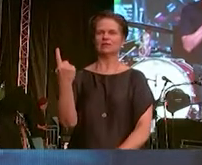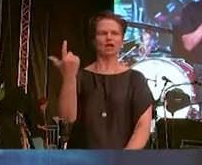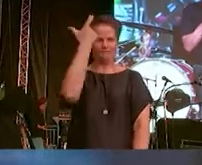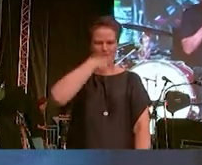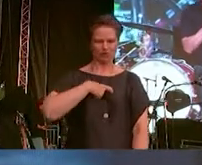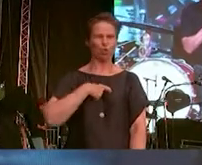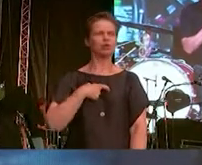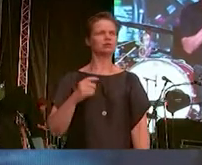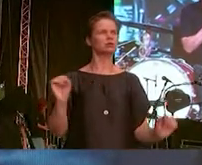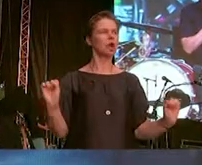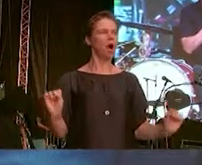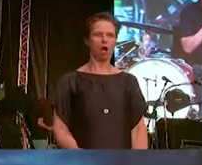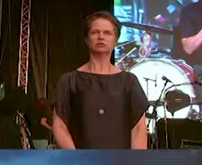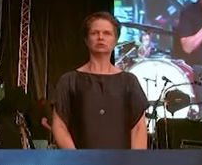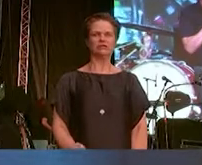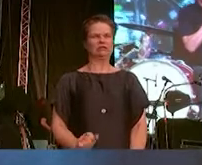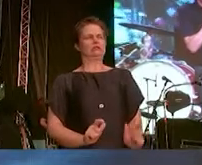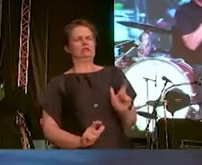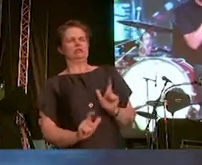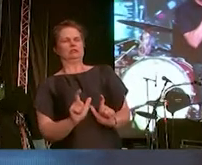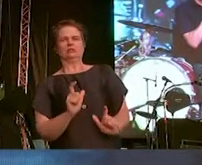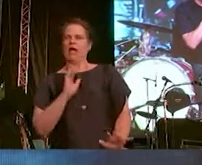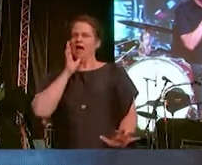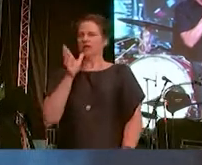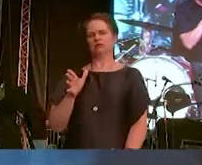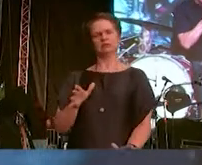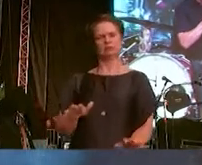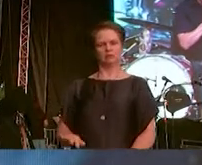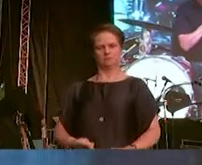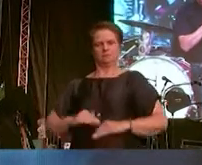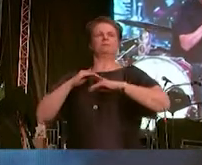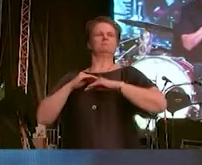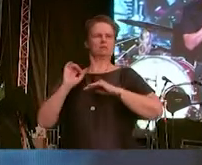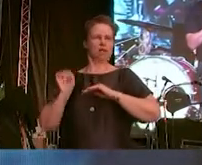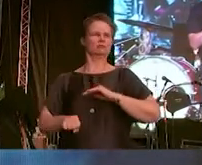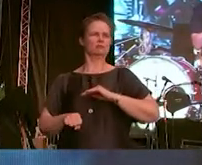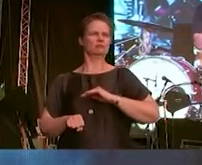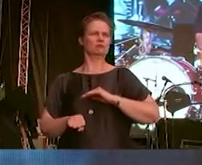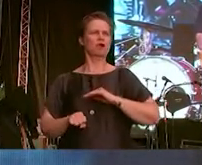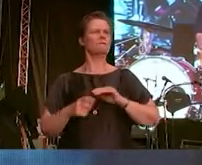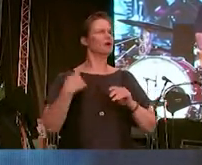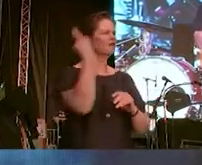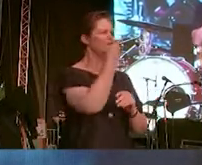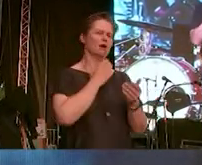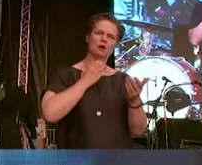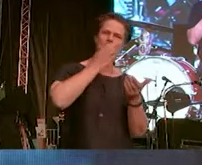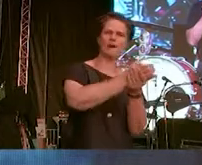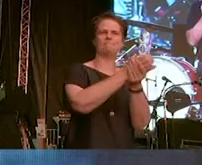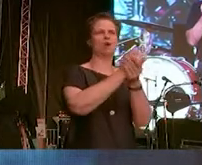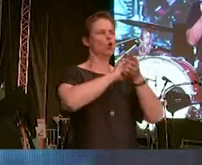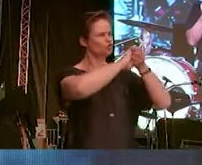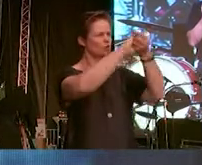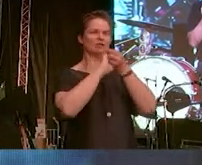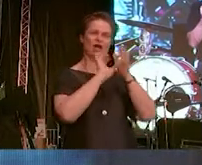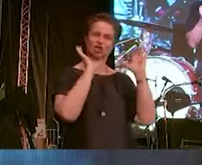Misstrauen und Hass aufsteigen. Wenn wir uns für eine solidarische Gesellschaft einsetzen, dann heißt das auch, dass wir uns